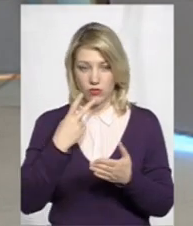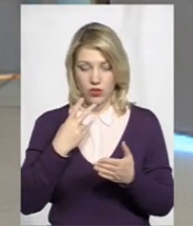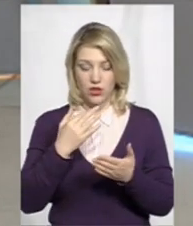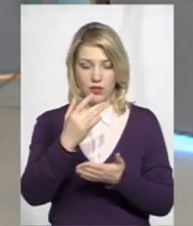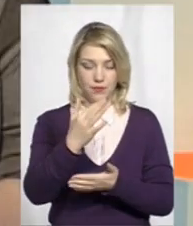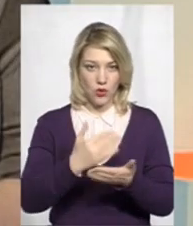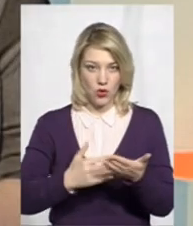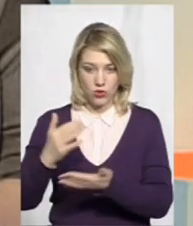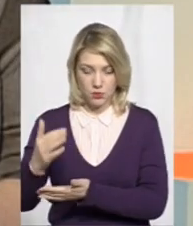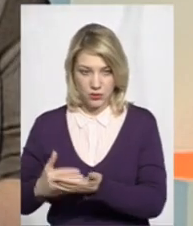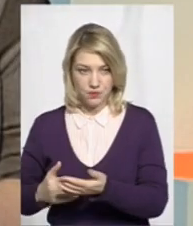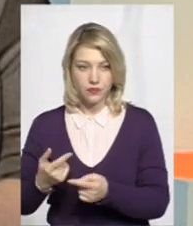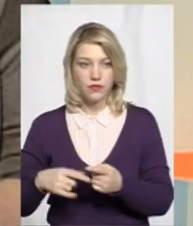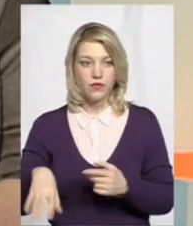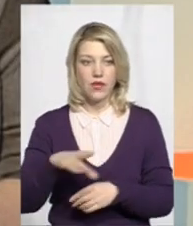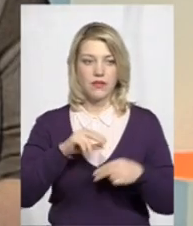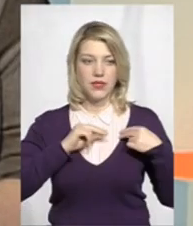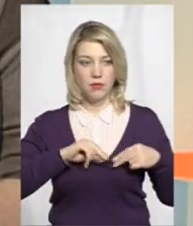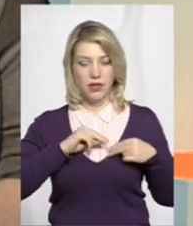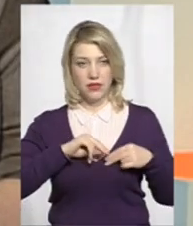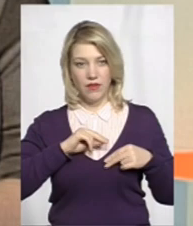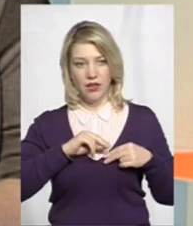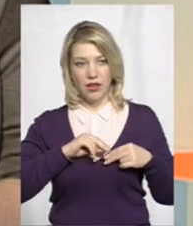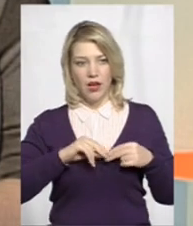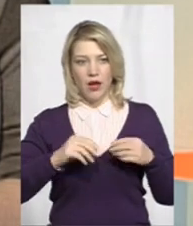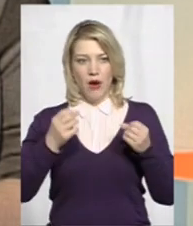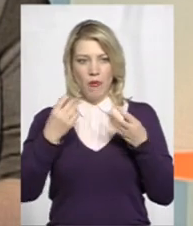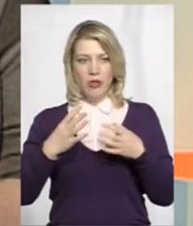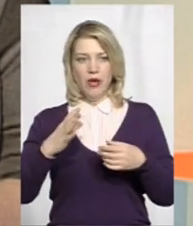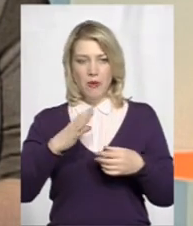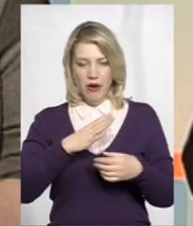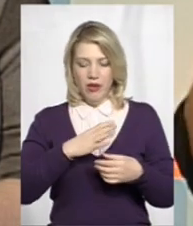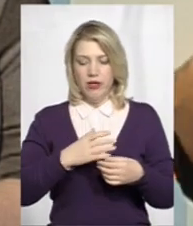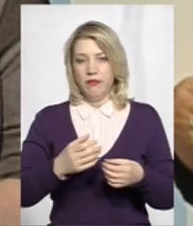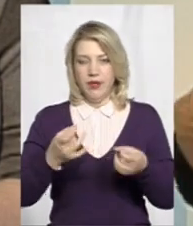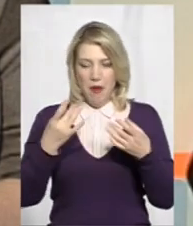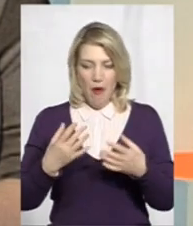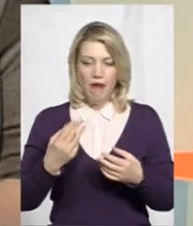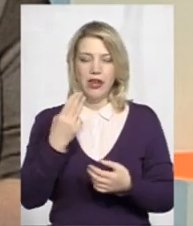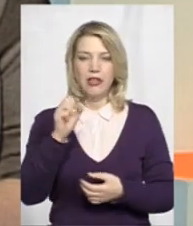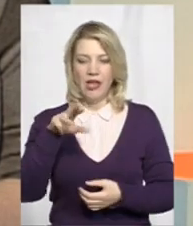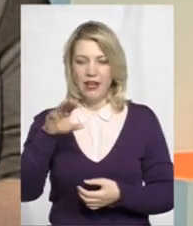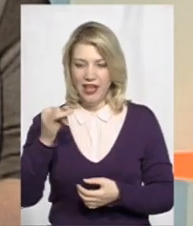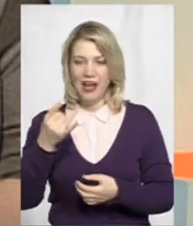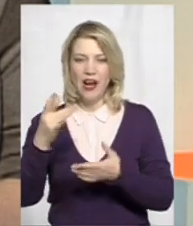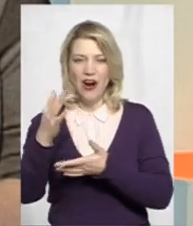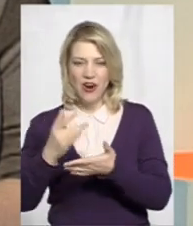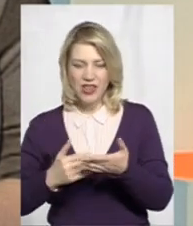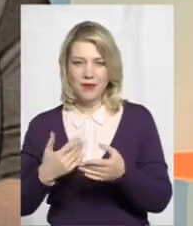розпис, в даному випадку всі працівники, просто був типовий штатний розпис, і було надано ще 150